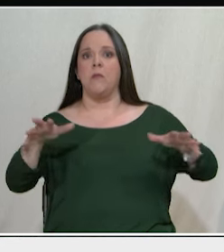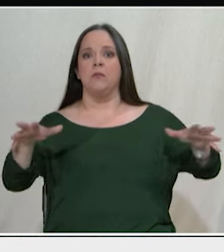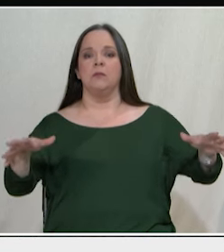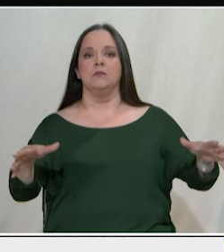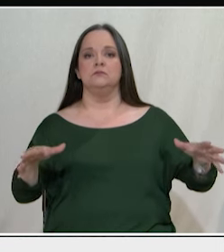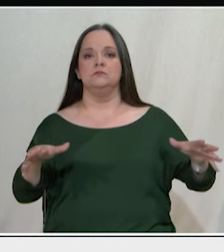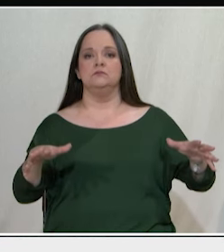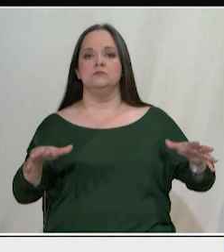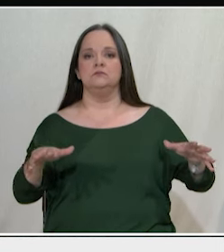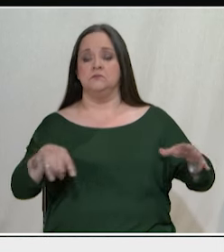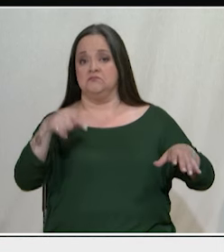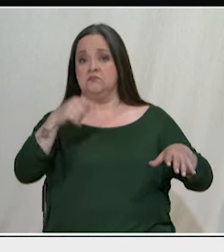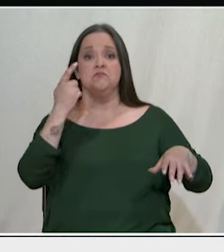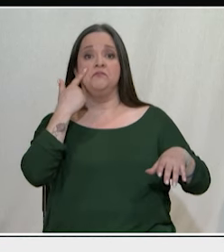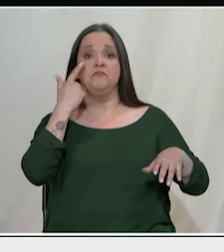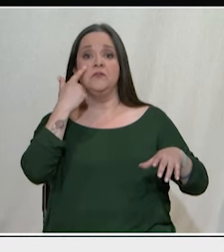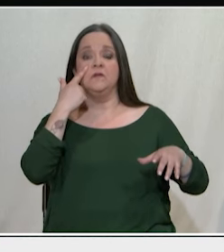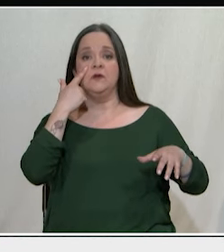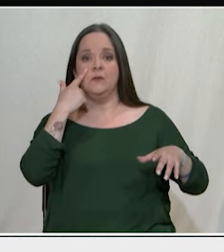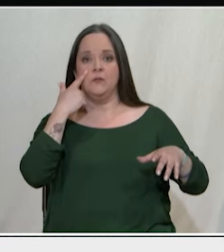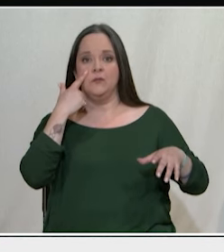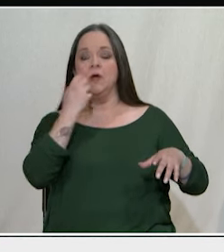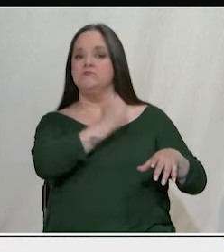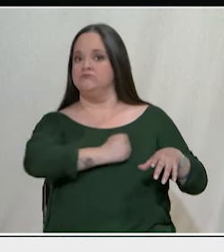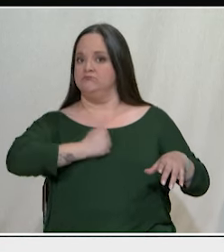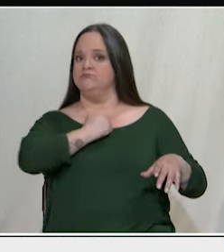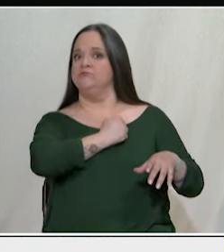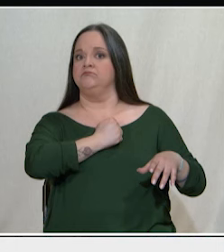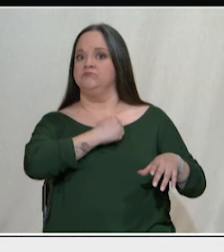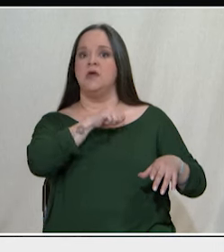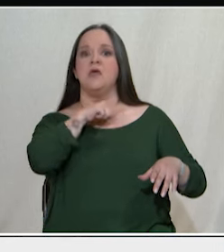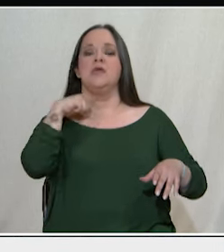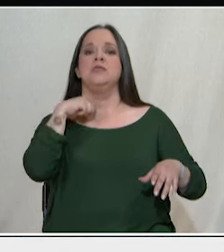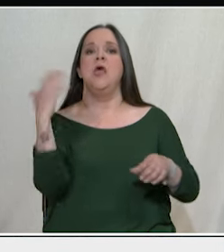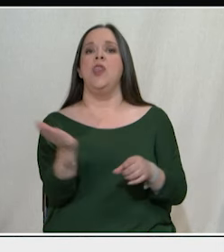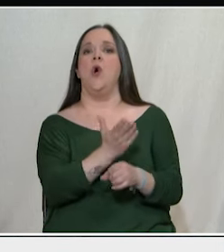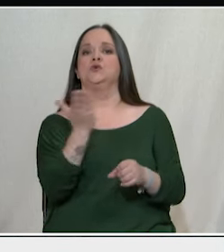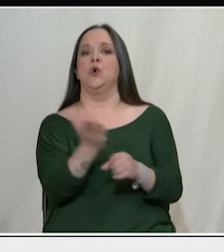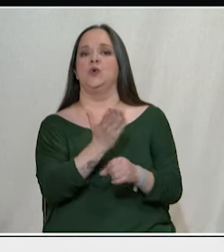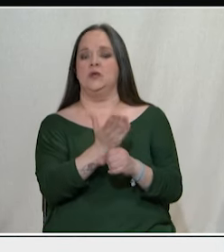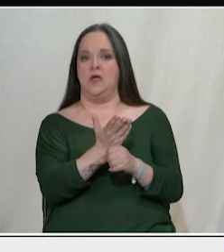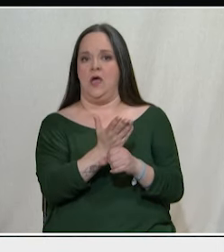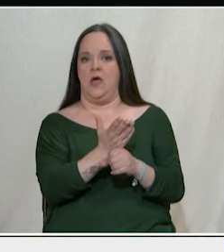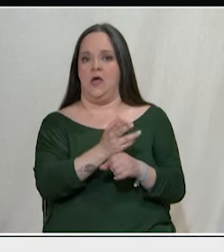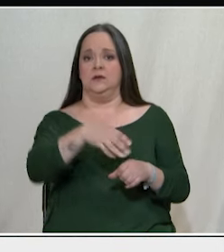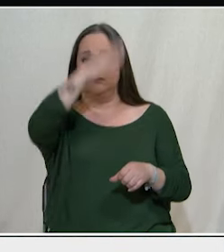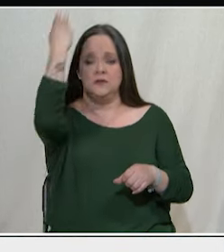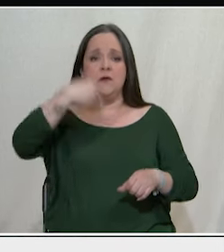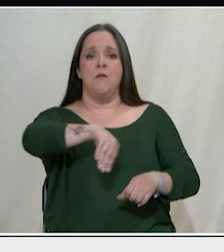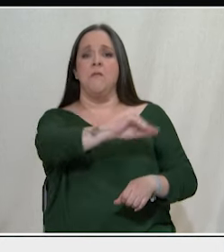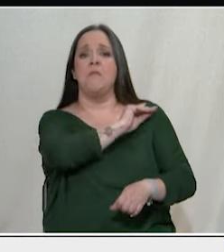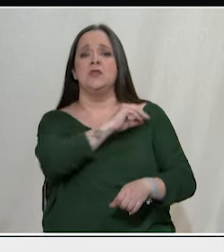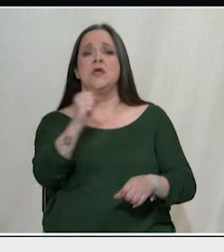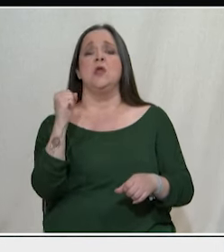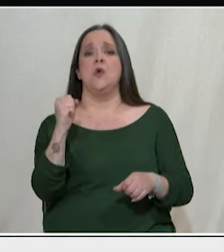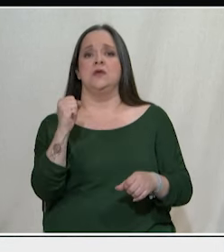Αυτή τη στιγμή βλέπουμε το δράμα και τη γενοκτονία ενός λαού, των ηρωικών Παλαιστινίων, που